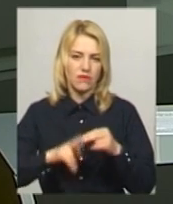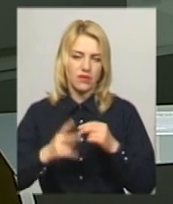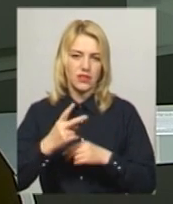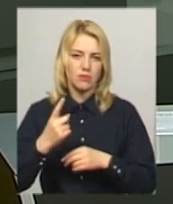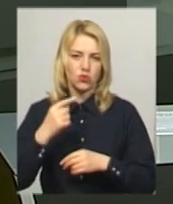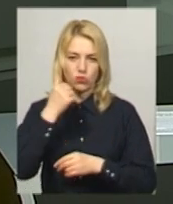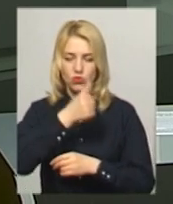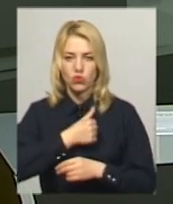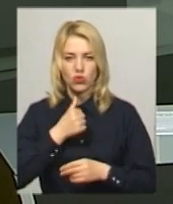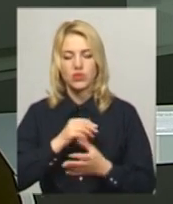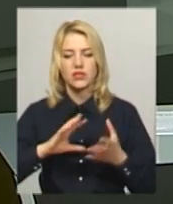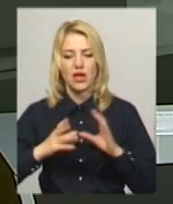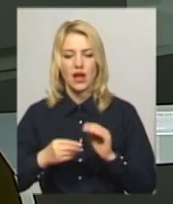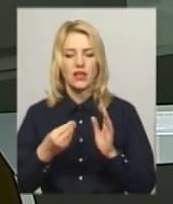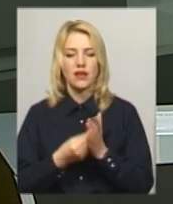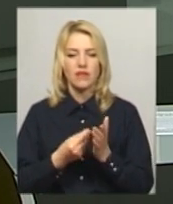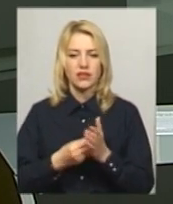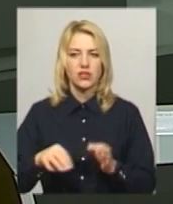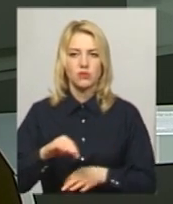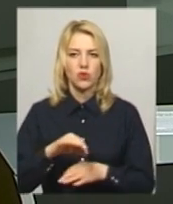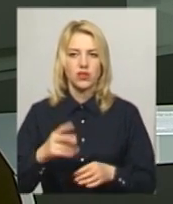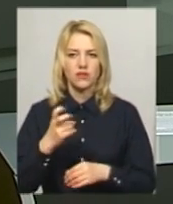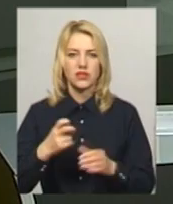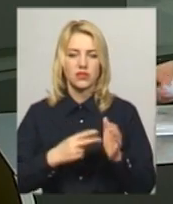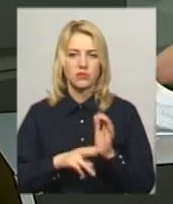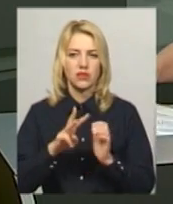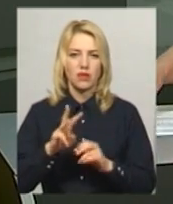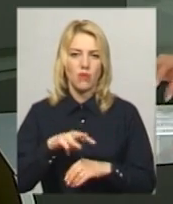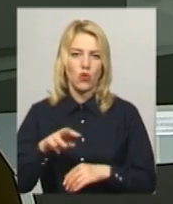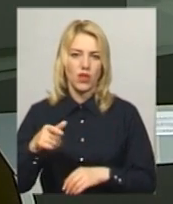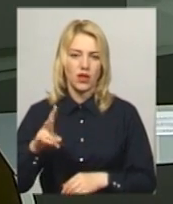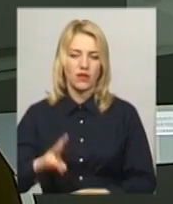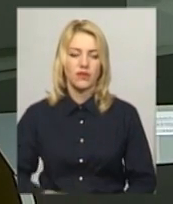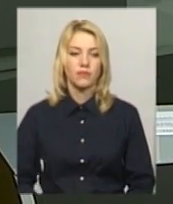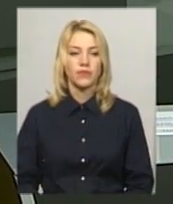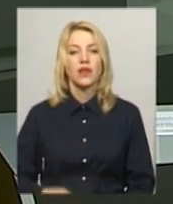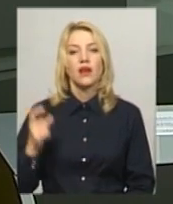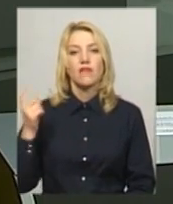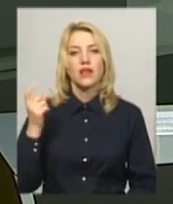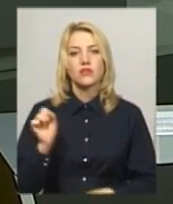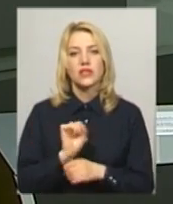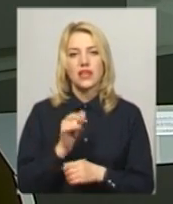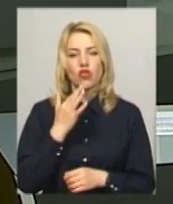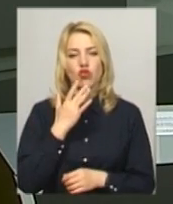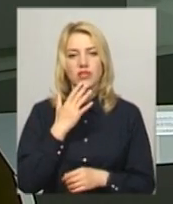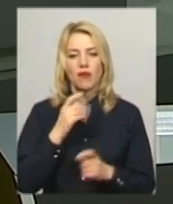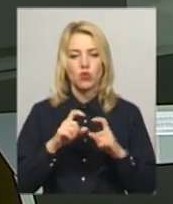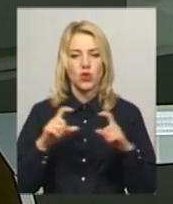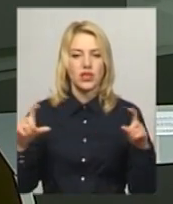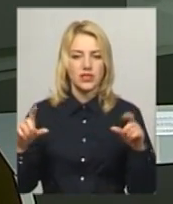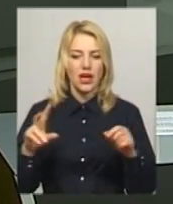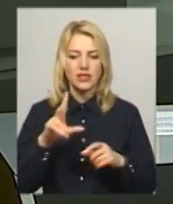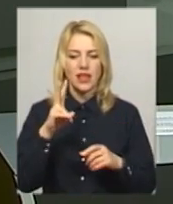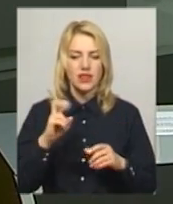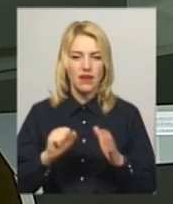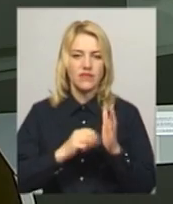Загальна вартість проєкту складає 283 мільйона гривень. Власники автівок з іноземною реєстрацією на 18